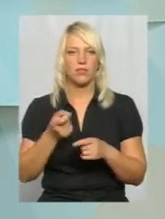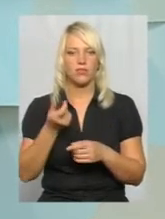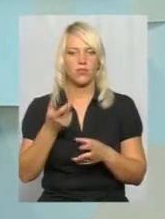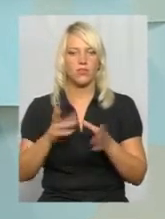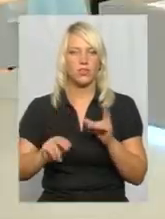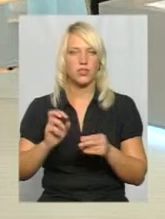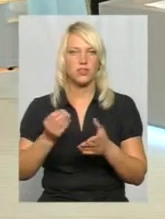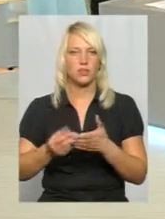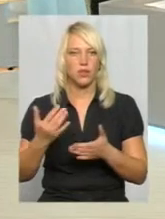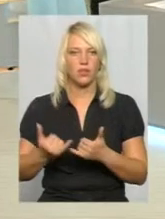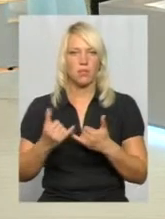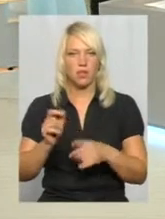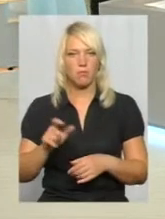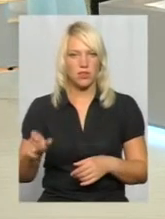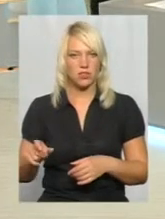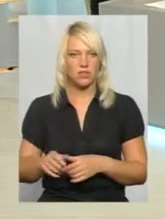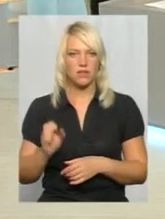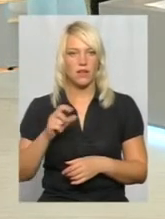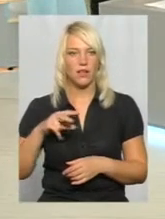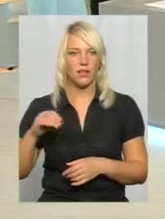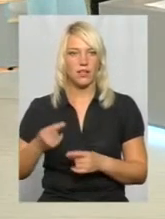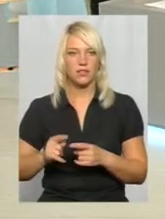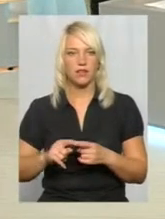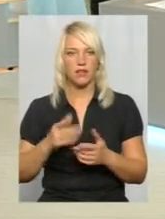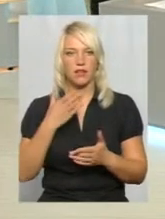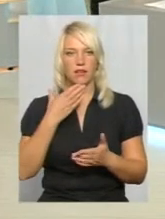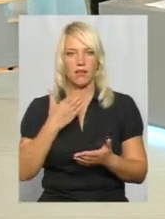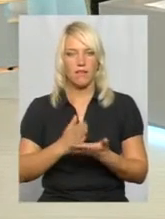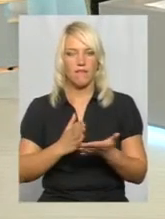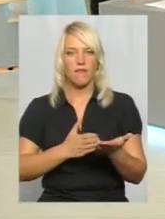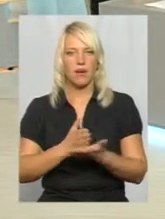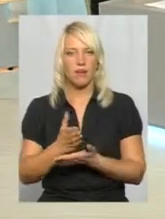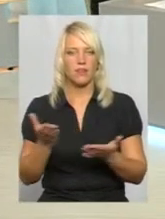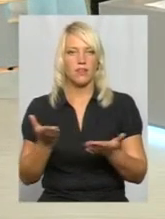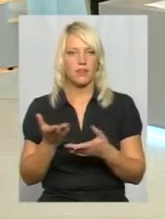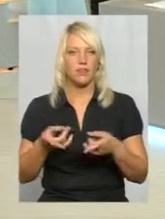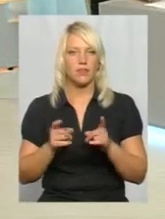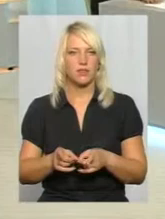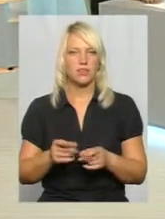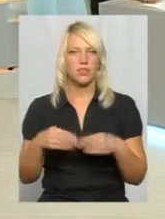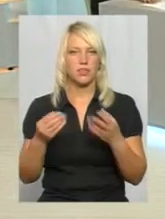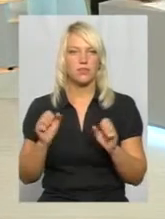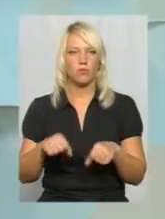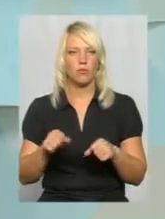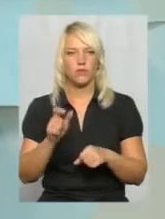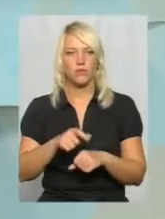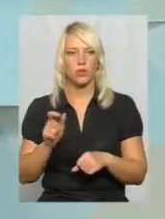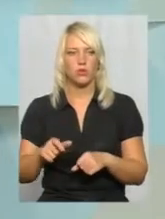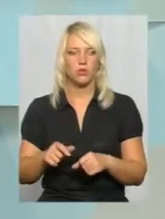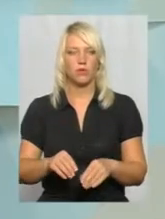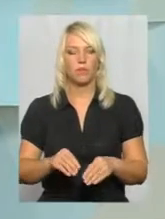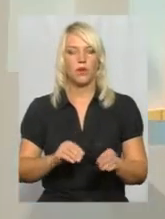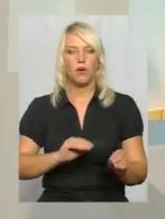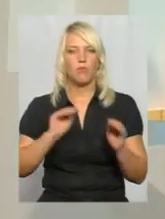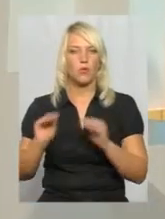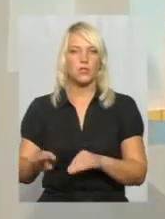для мешканців. Але це є варіант, який дійсно дасть можливість людям поставити паркан.